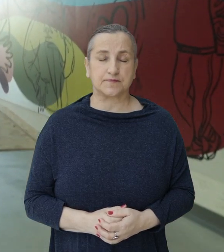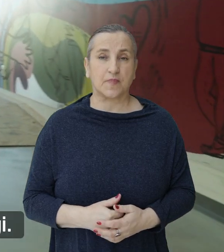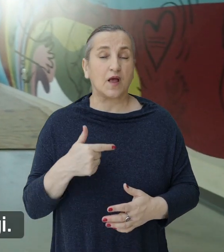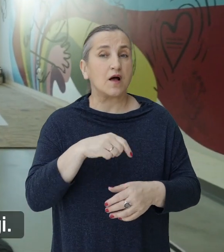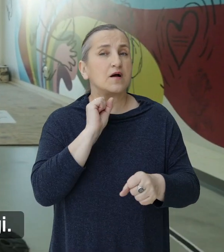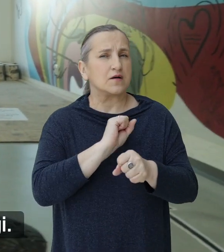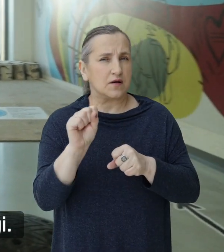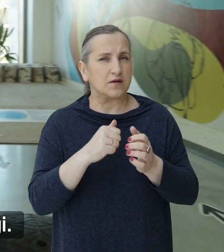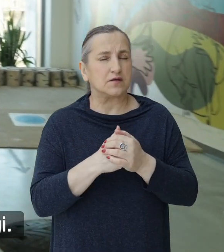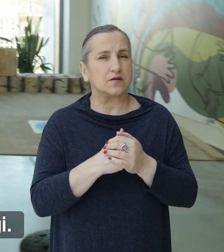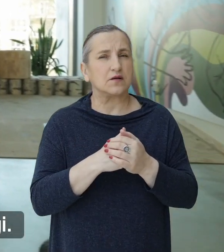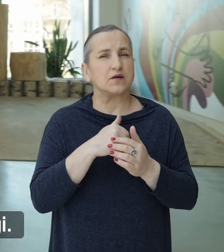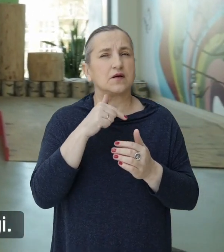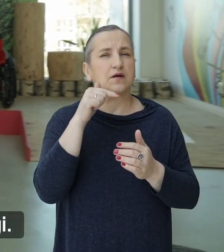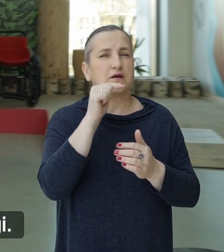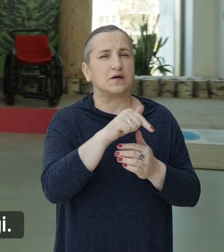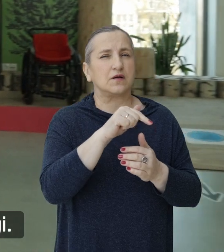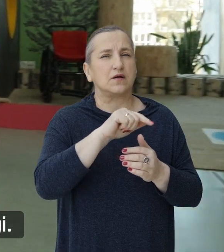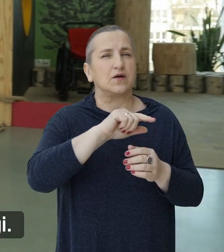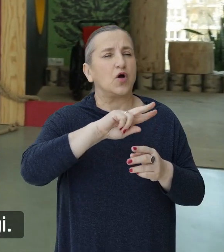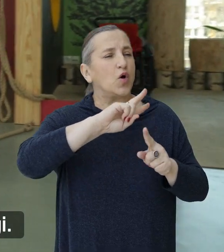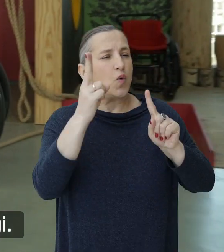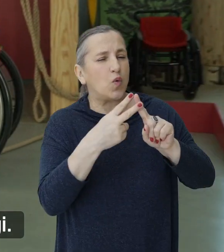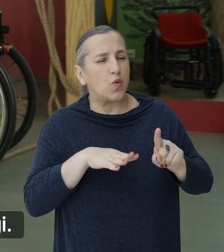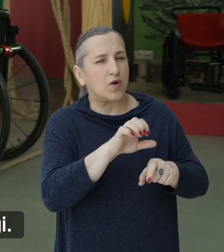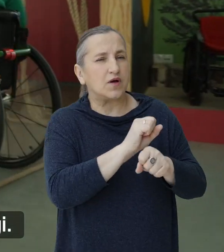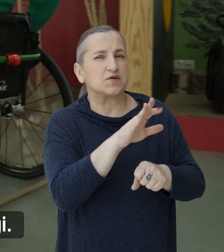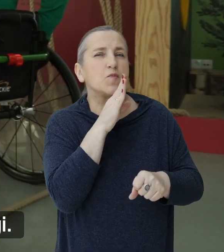Jest druga lina, która imituje progi.